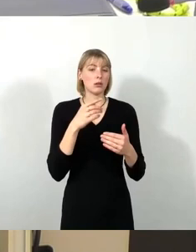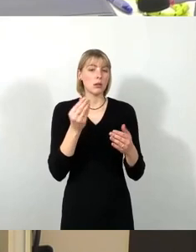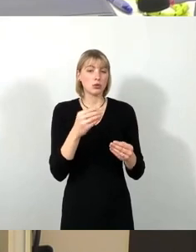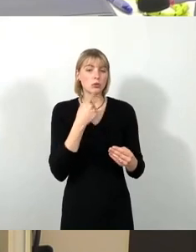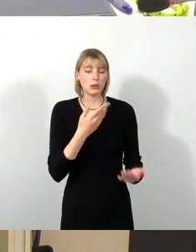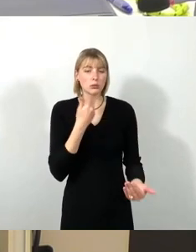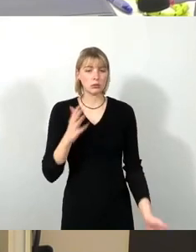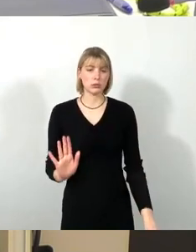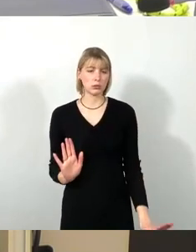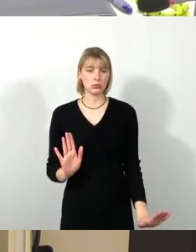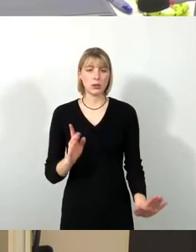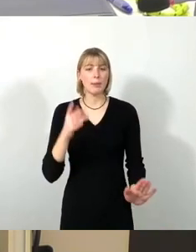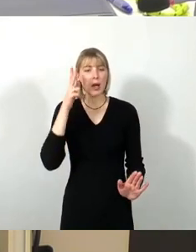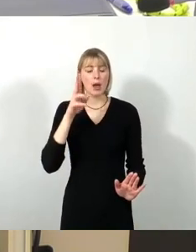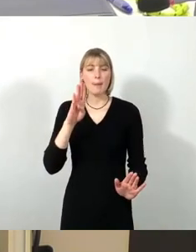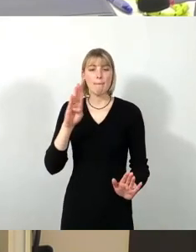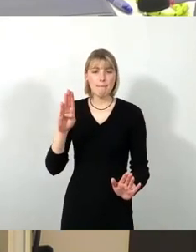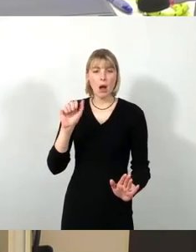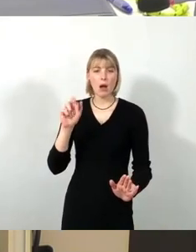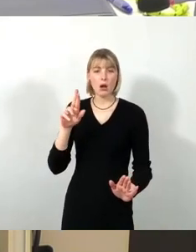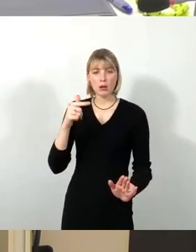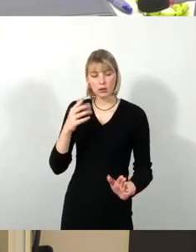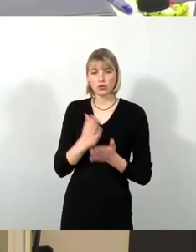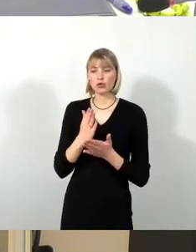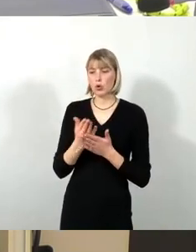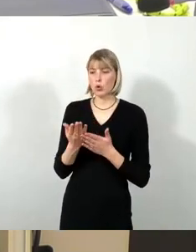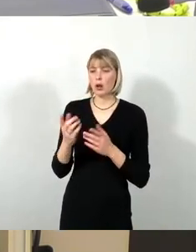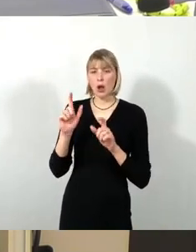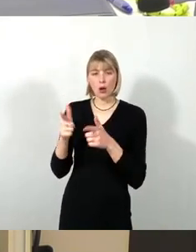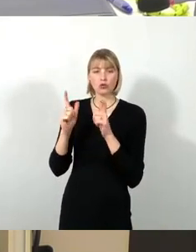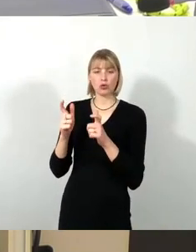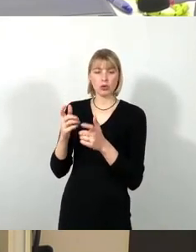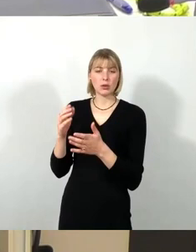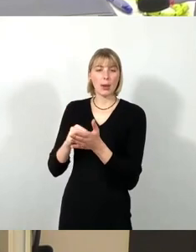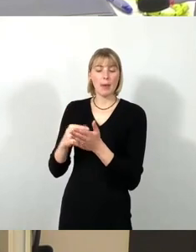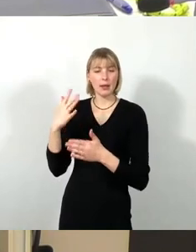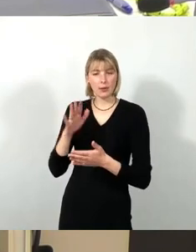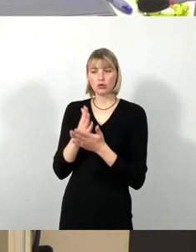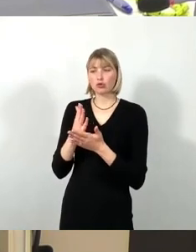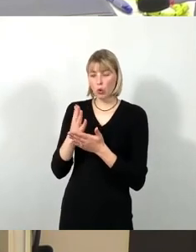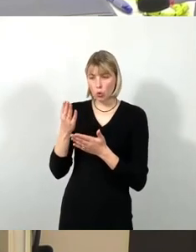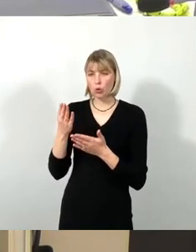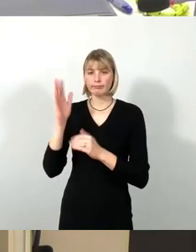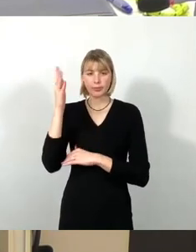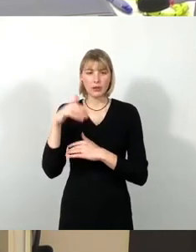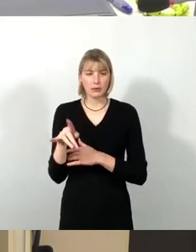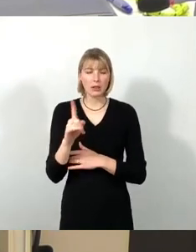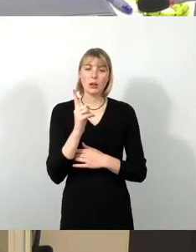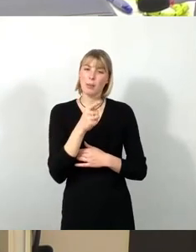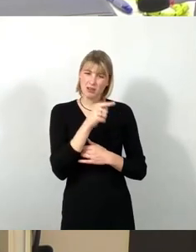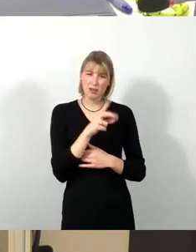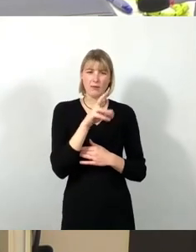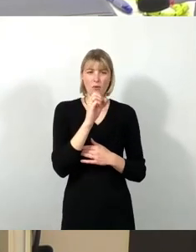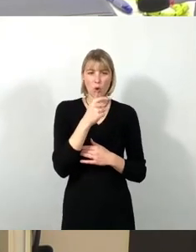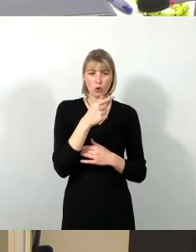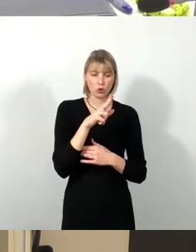Barth im Ausschuss war und wir die Erklärung von ihm ja irgendwie gehört haben dazu, aber dann hätte man das in dem Votum anders machen müssen. Da ist der